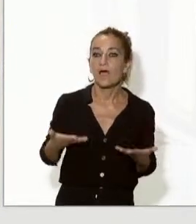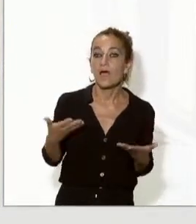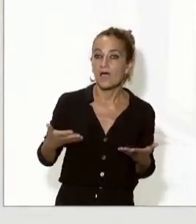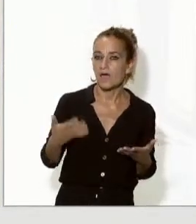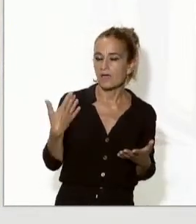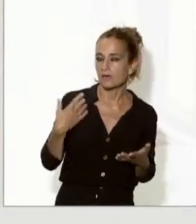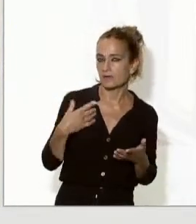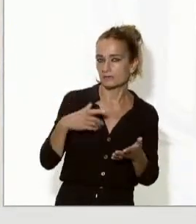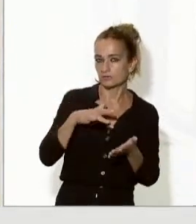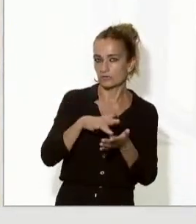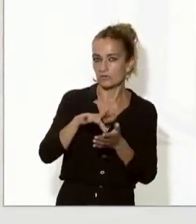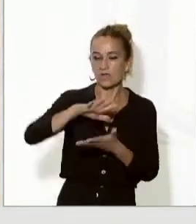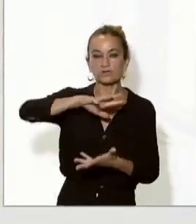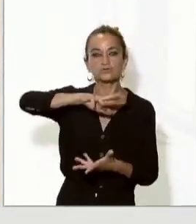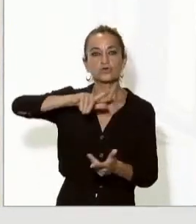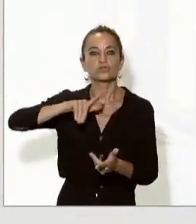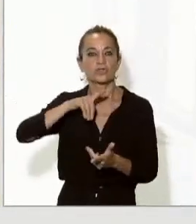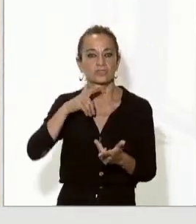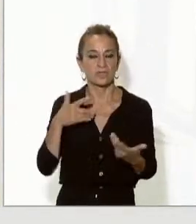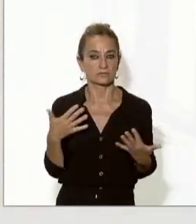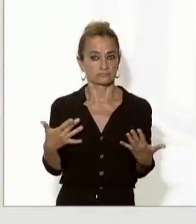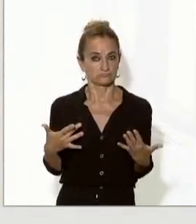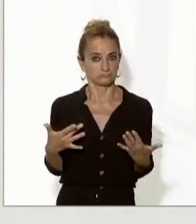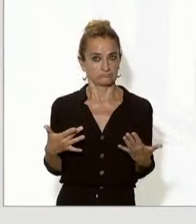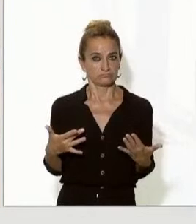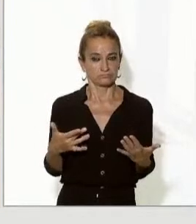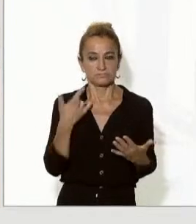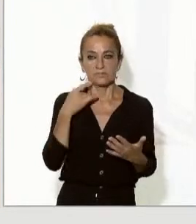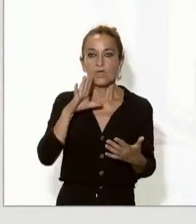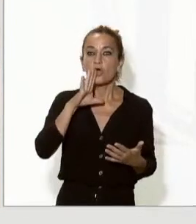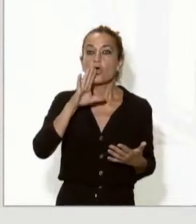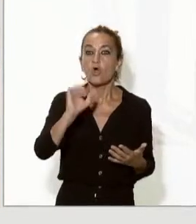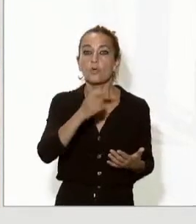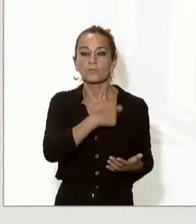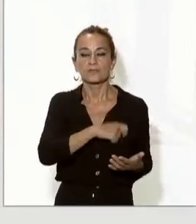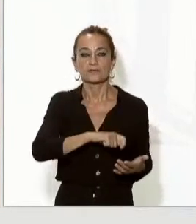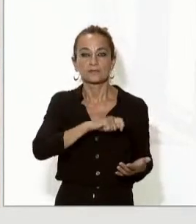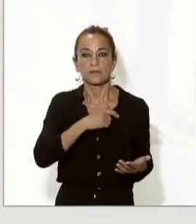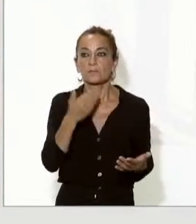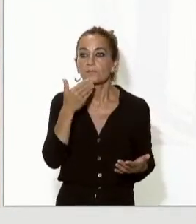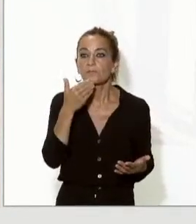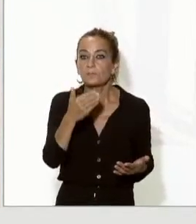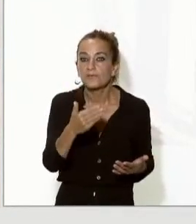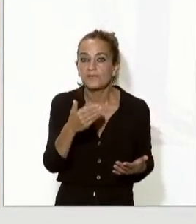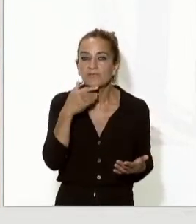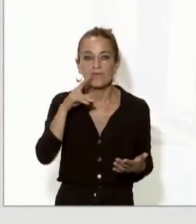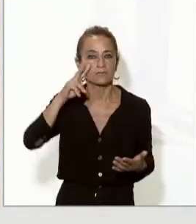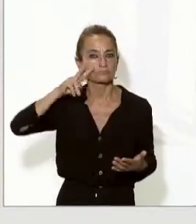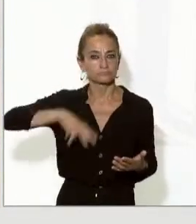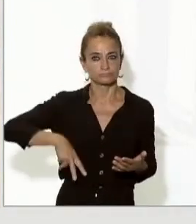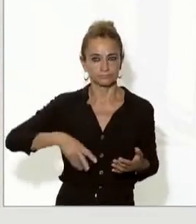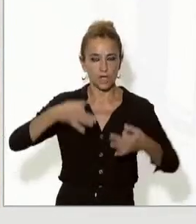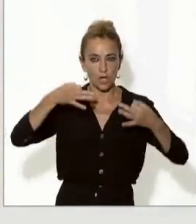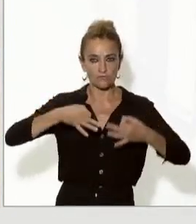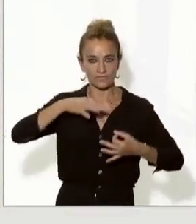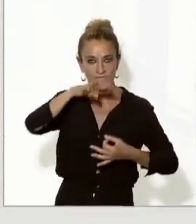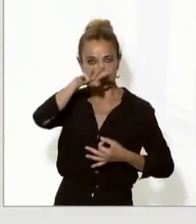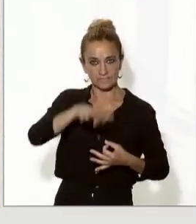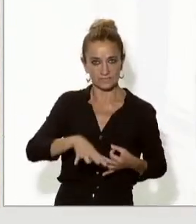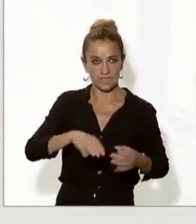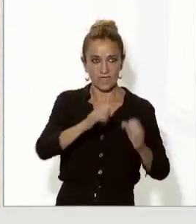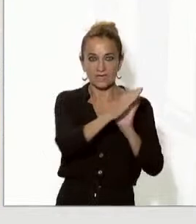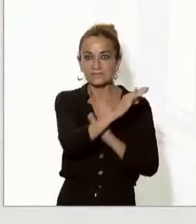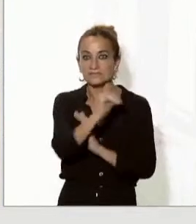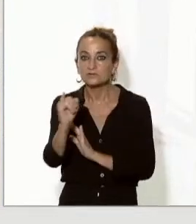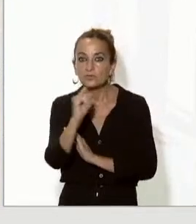el aquest sentit que és el propi govern espanyol que ha demanat el reconeixement de'oficialitat del català a prop de les institucions europees i per